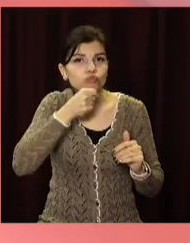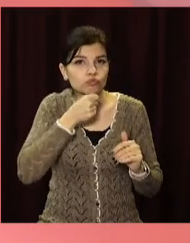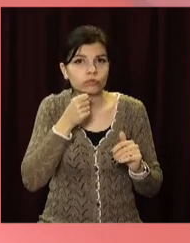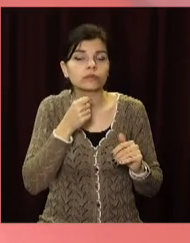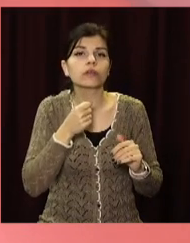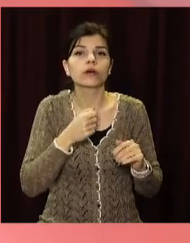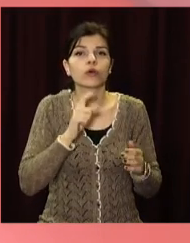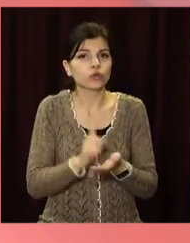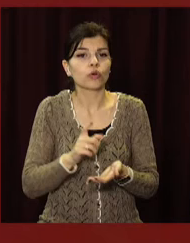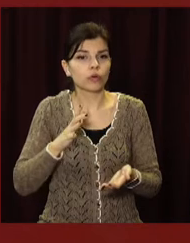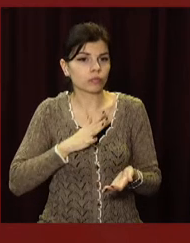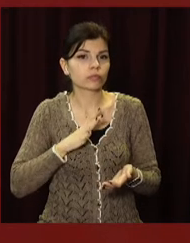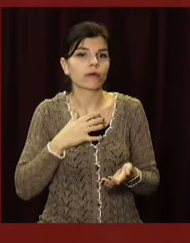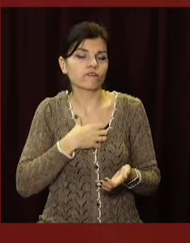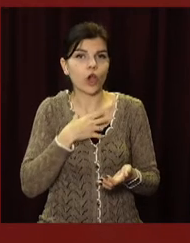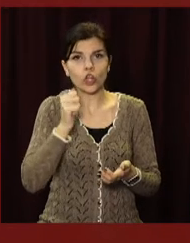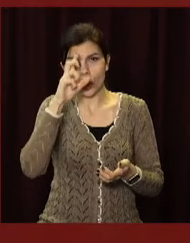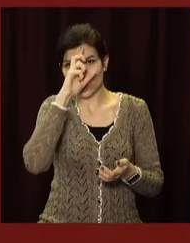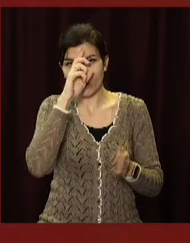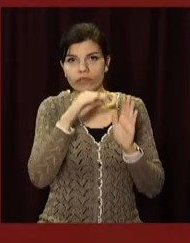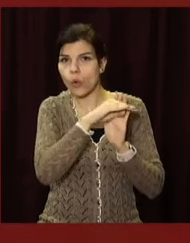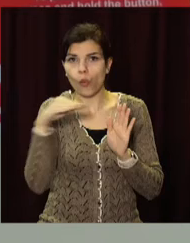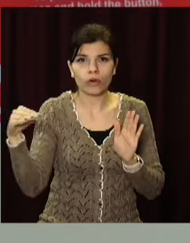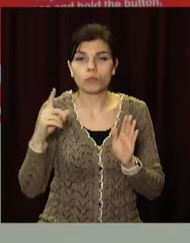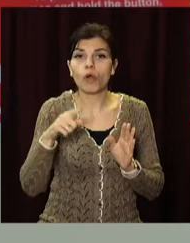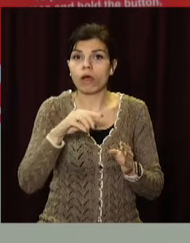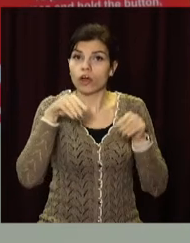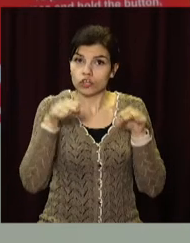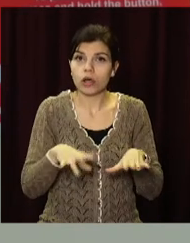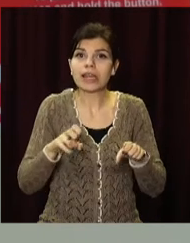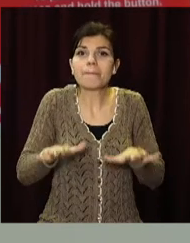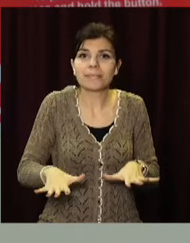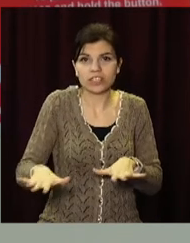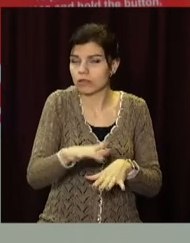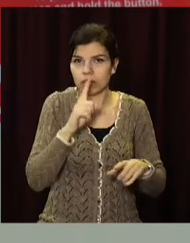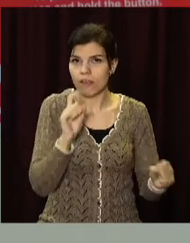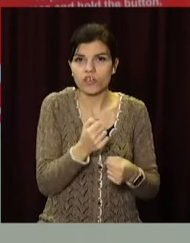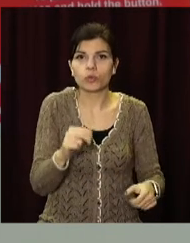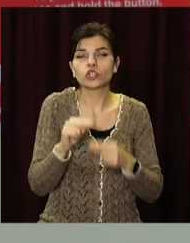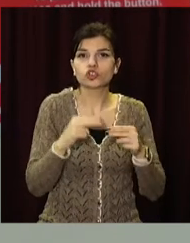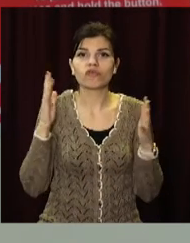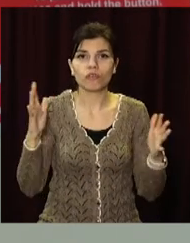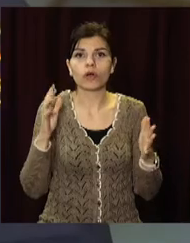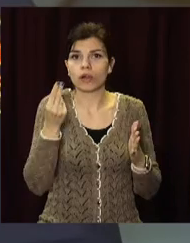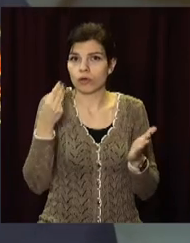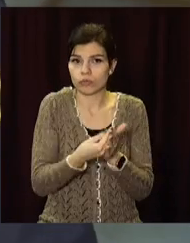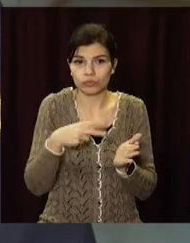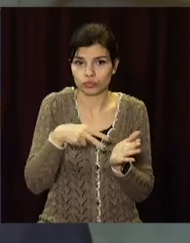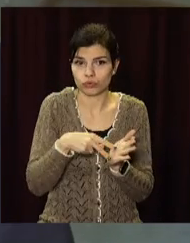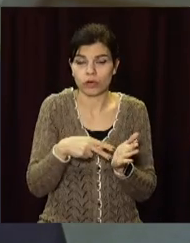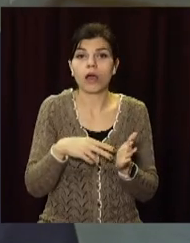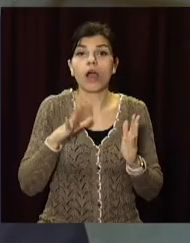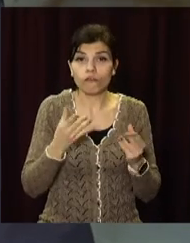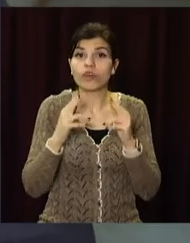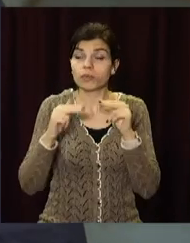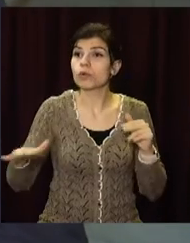передусім має лобіюватися на державному рівні. Адже вирішити його на місцевому рівні неможливо через величезну вартість. Загалом у